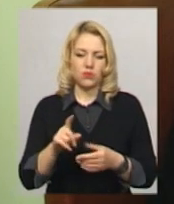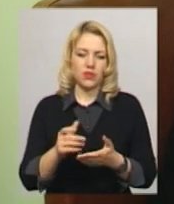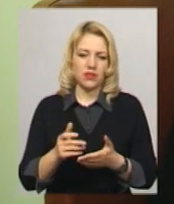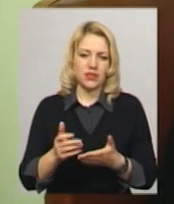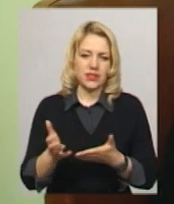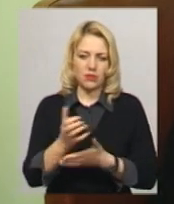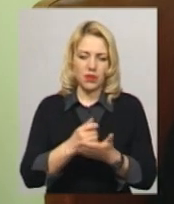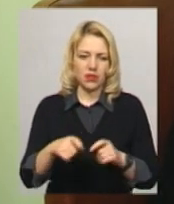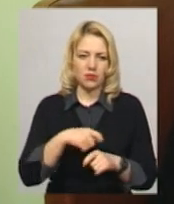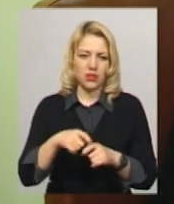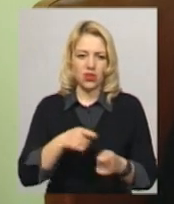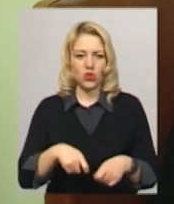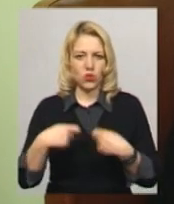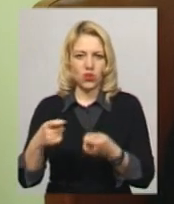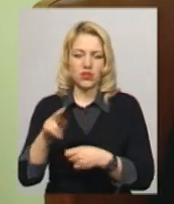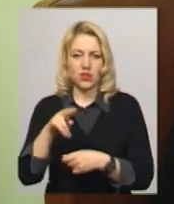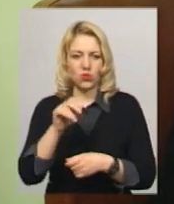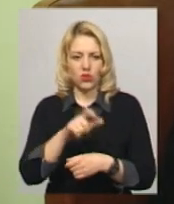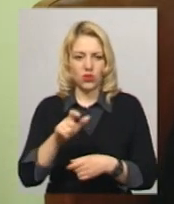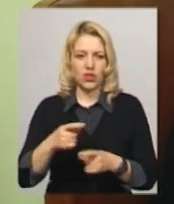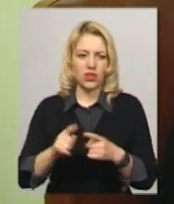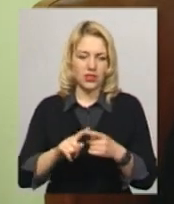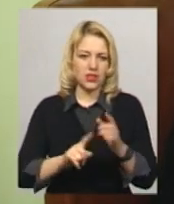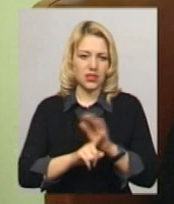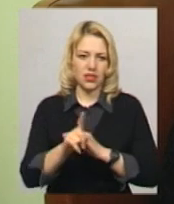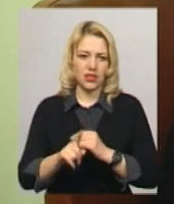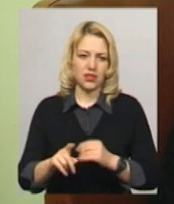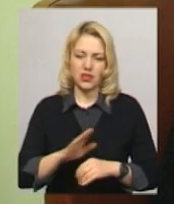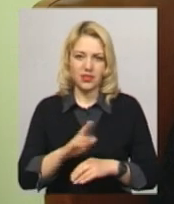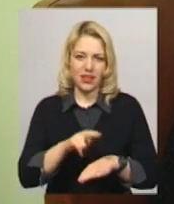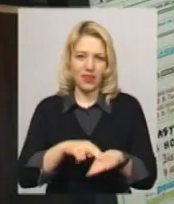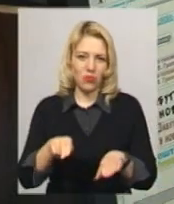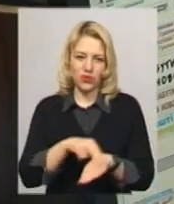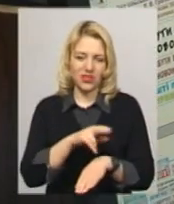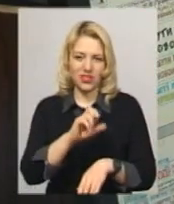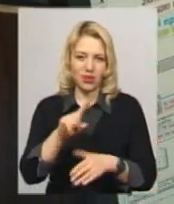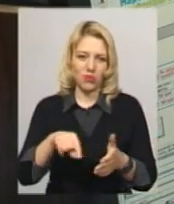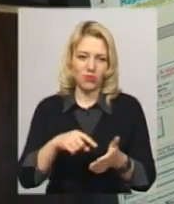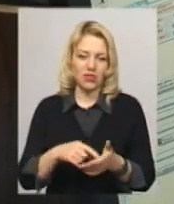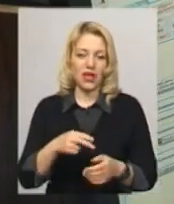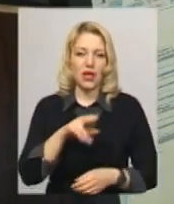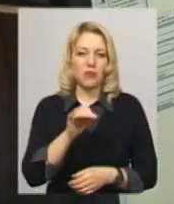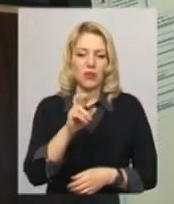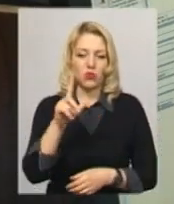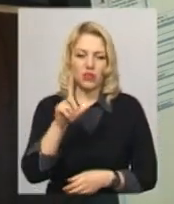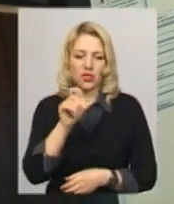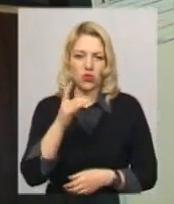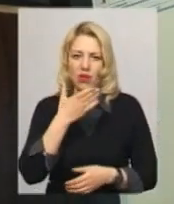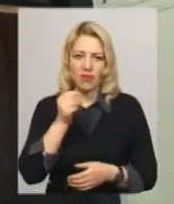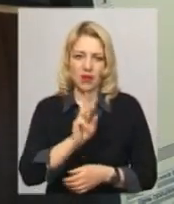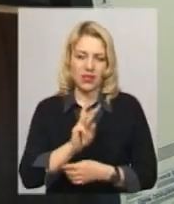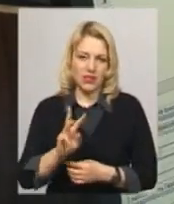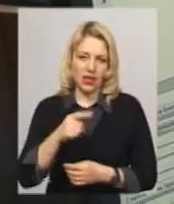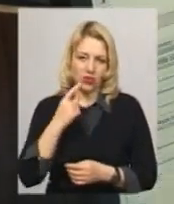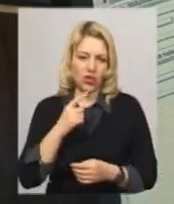людей – це старт. Це не в босоніжках по місту. У Прибузької зорі досі немає сайту. Редактор